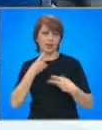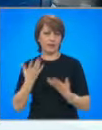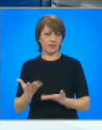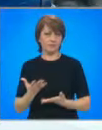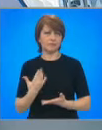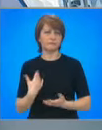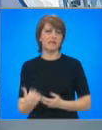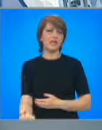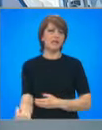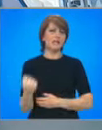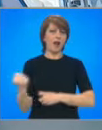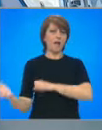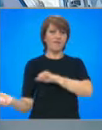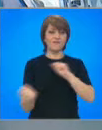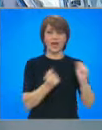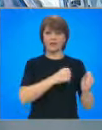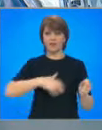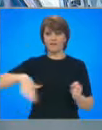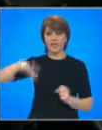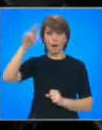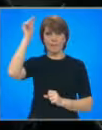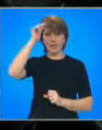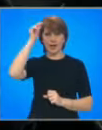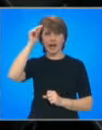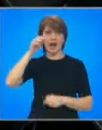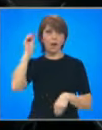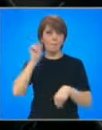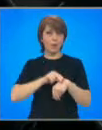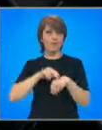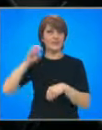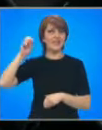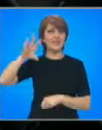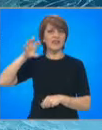Силен вятър в цялата страна. В Пловдив светофар падна върху кули.